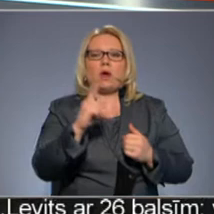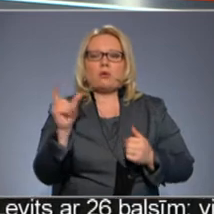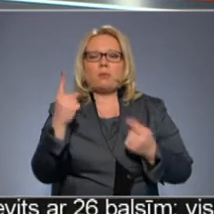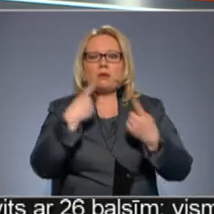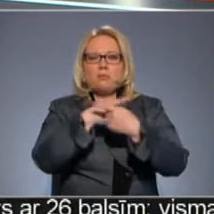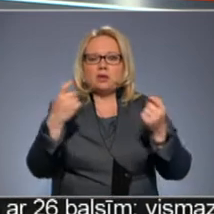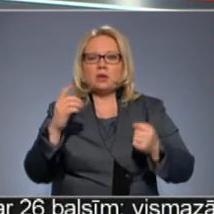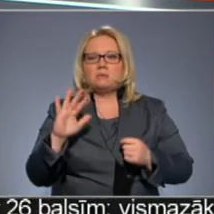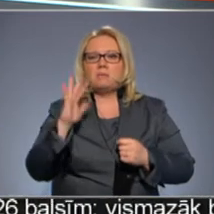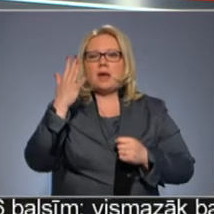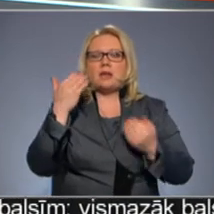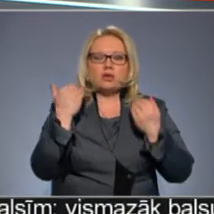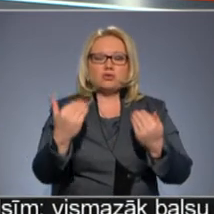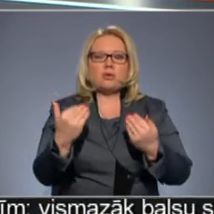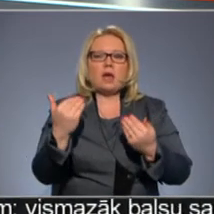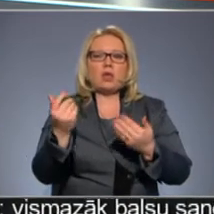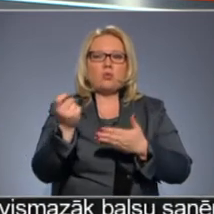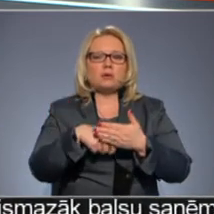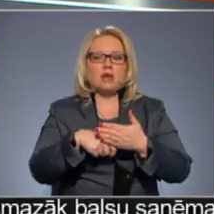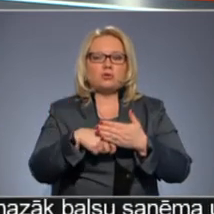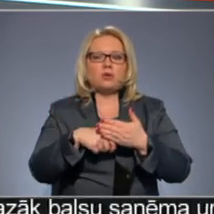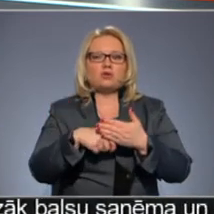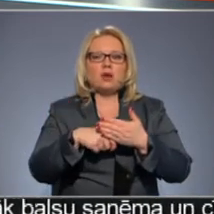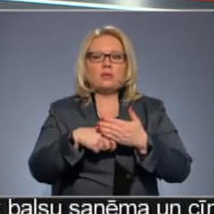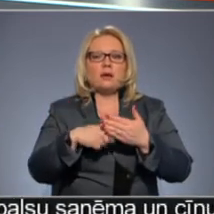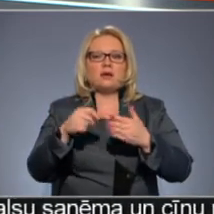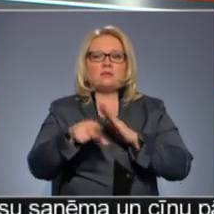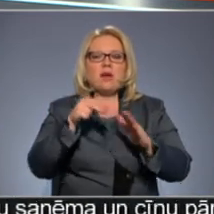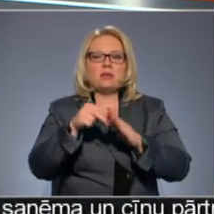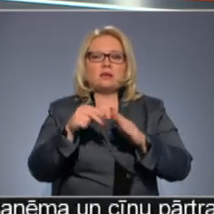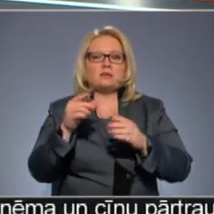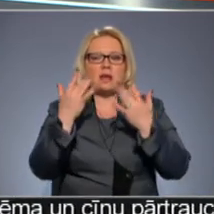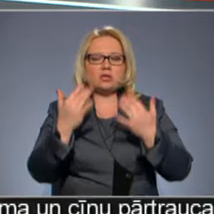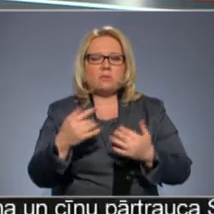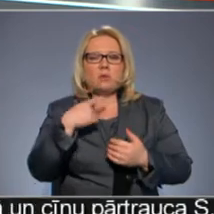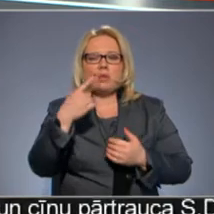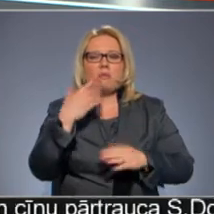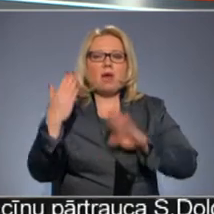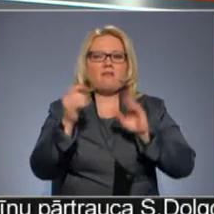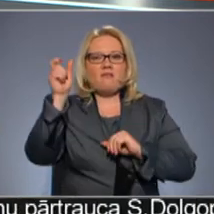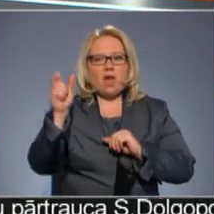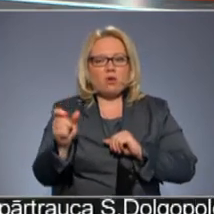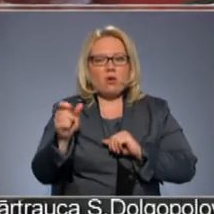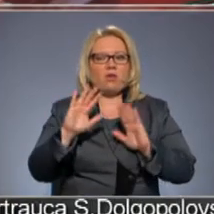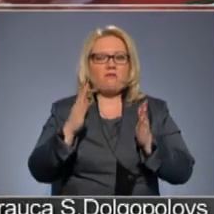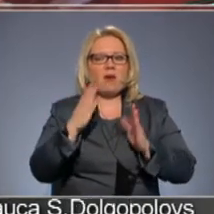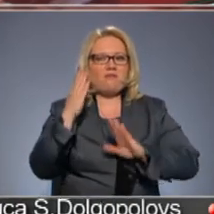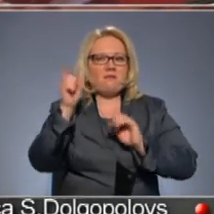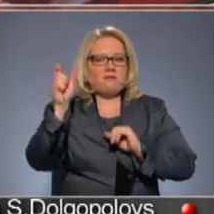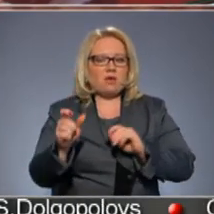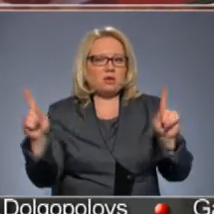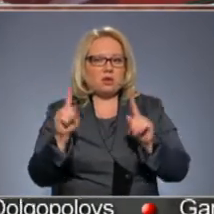paziņot šīs piektās šodien noslēdzošās kartas rezultātus, bet, ja runājam par Raimundu Vejoņu, jūs saprāt, vai viņš ir tas